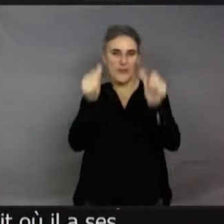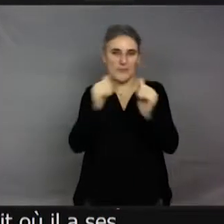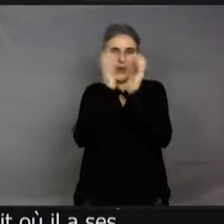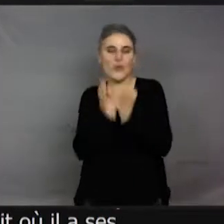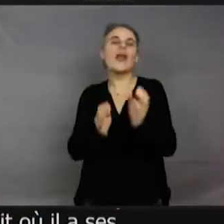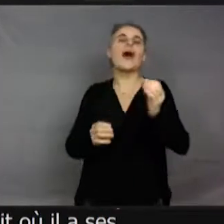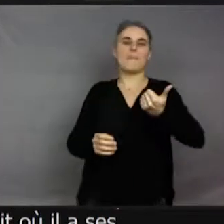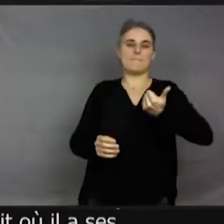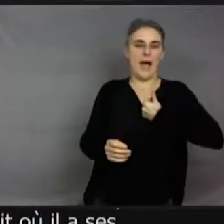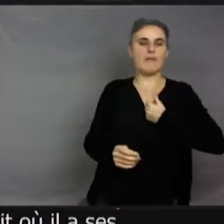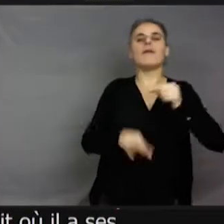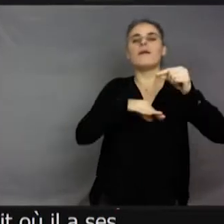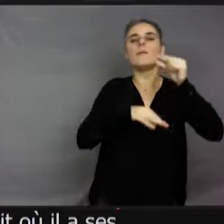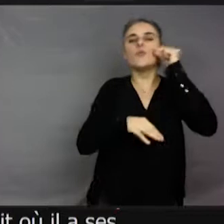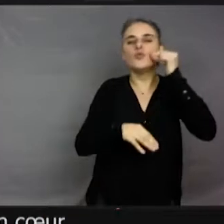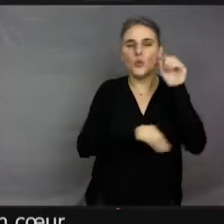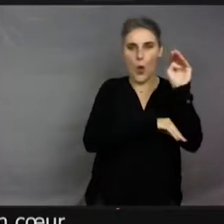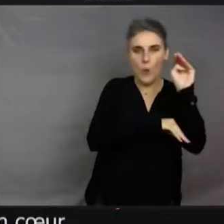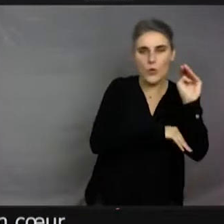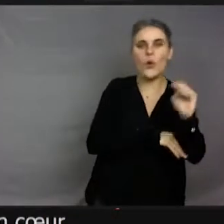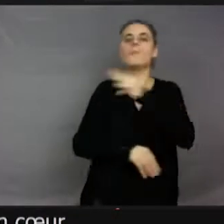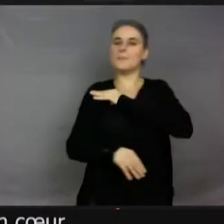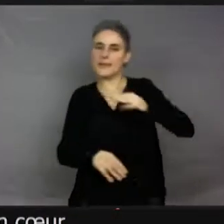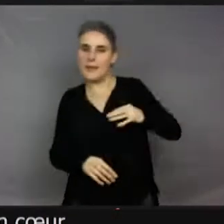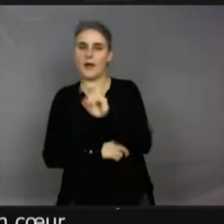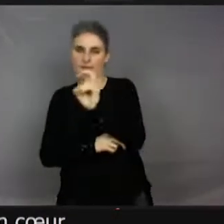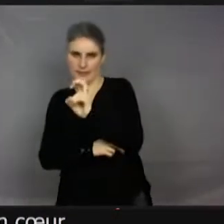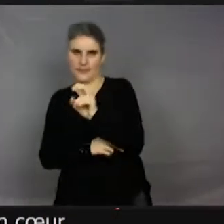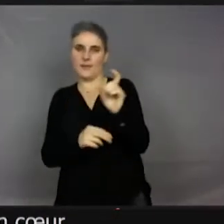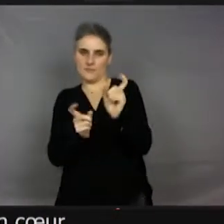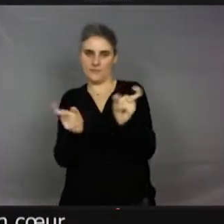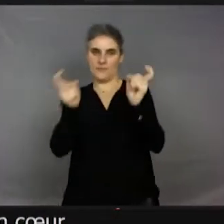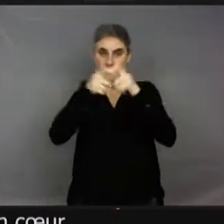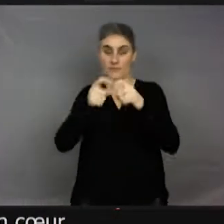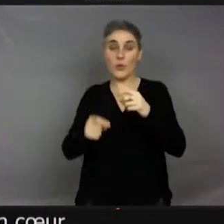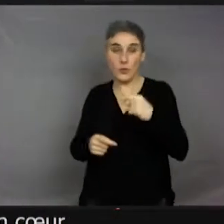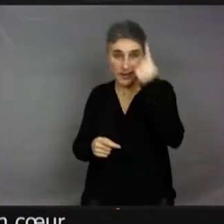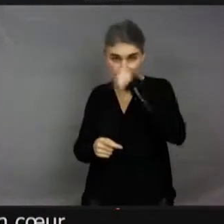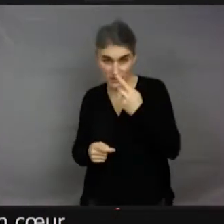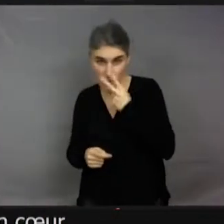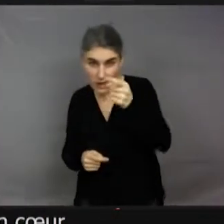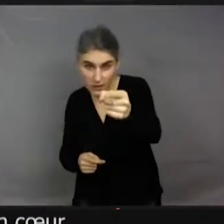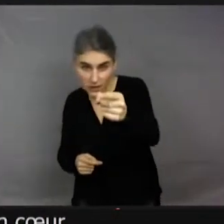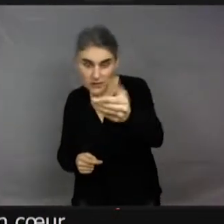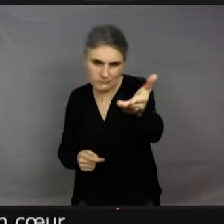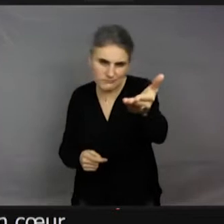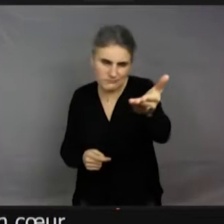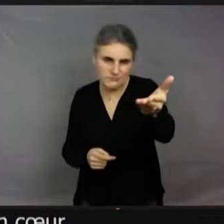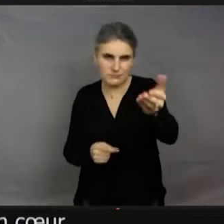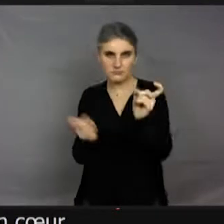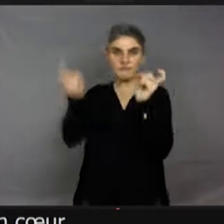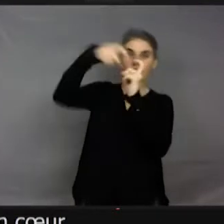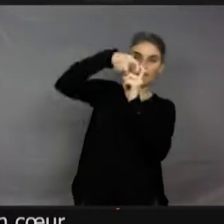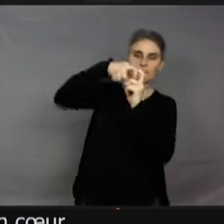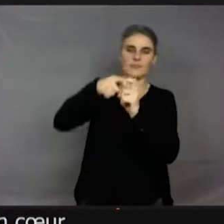tient Madame derrière la tête. Madame a l'extrémité de l'abdomen collée là où monsieur a du sperme. Ça va durer un certain temps.